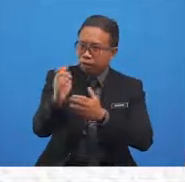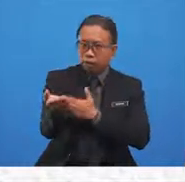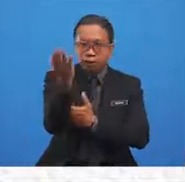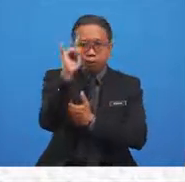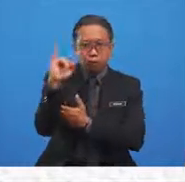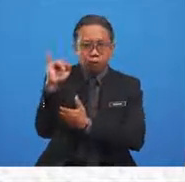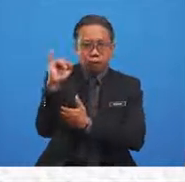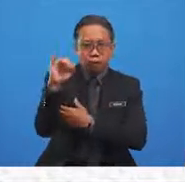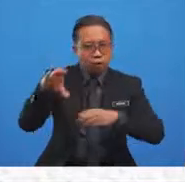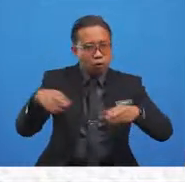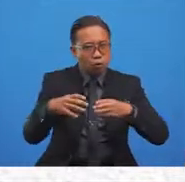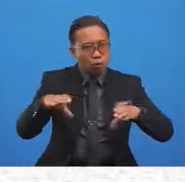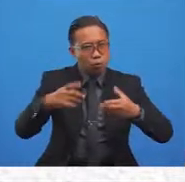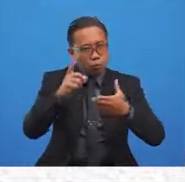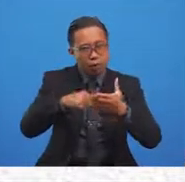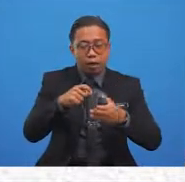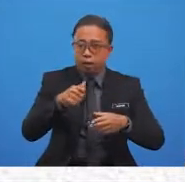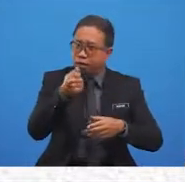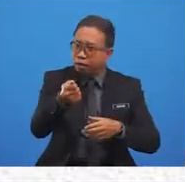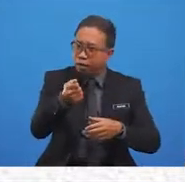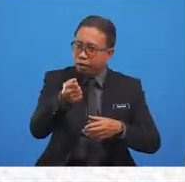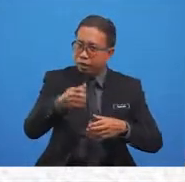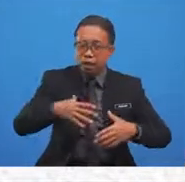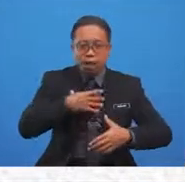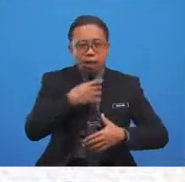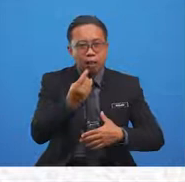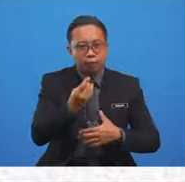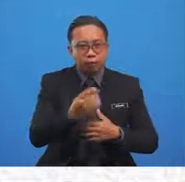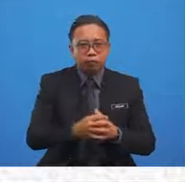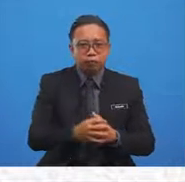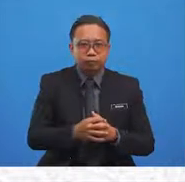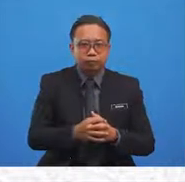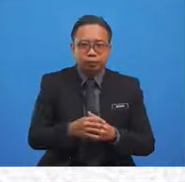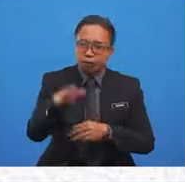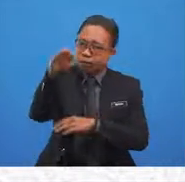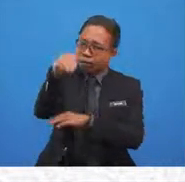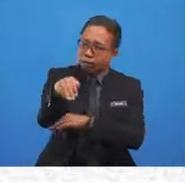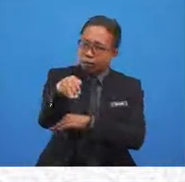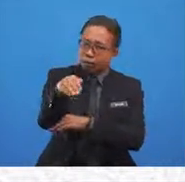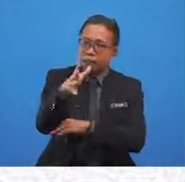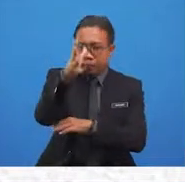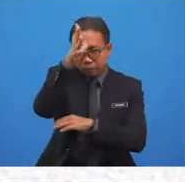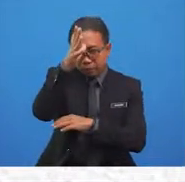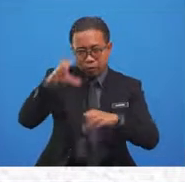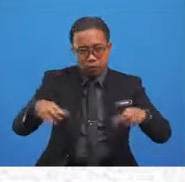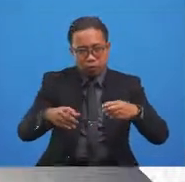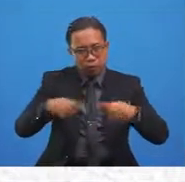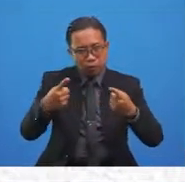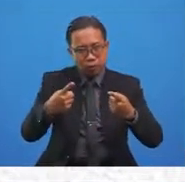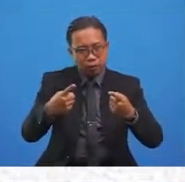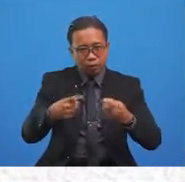what they love. In the evening, Papa takes them to the park.